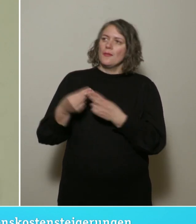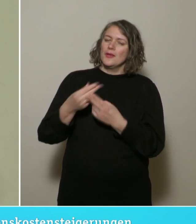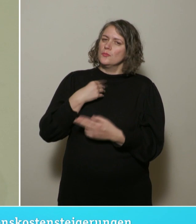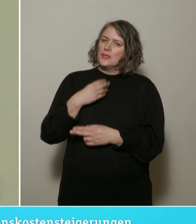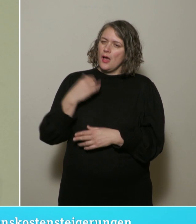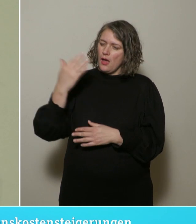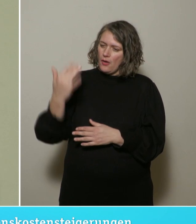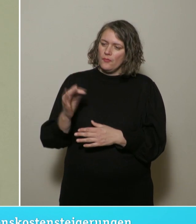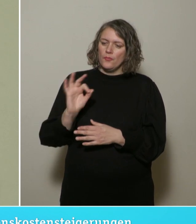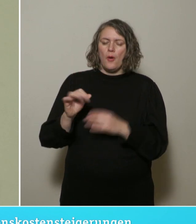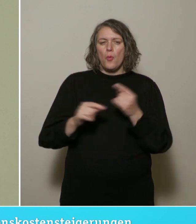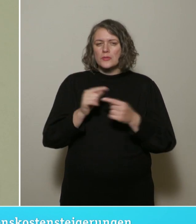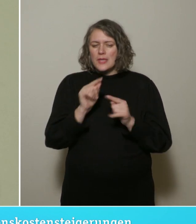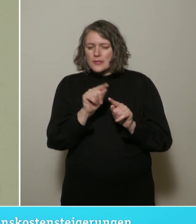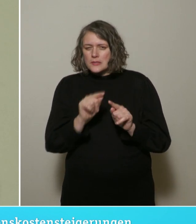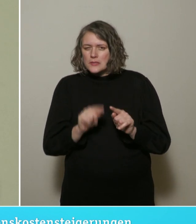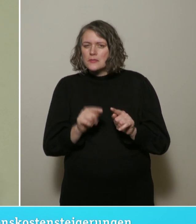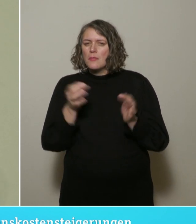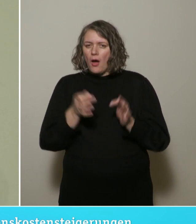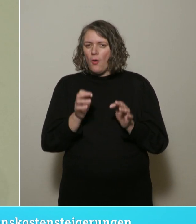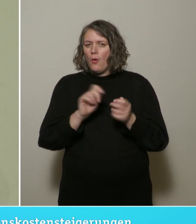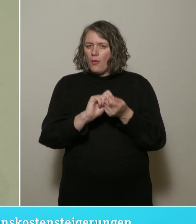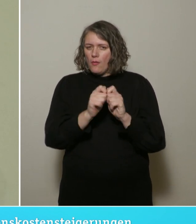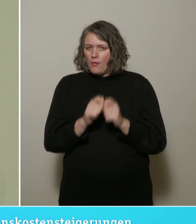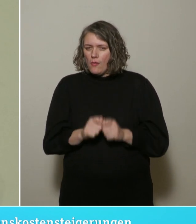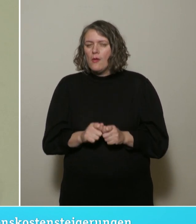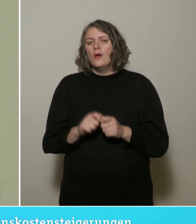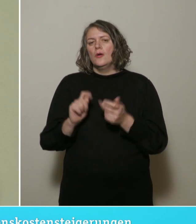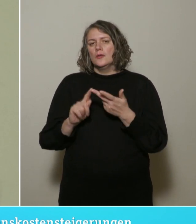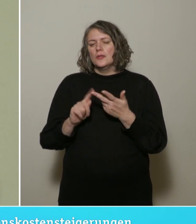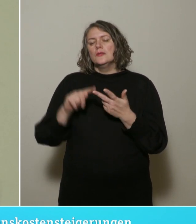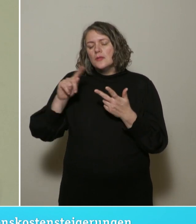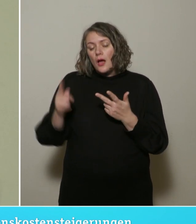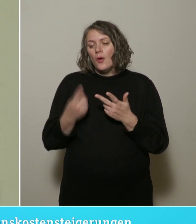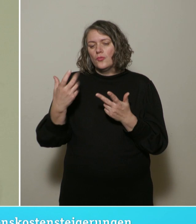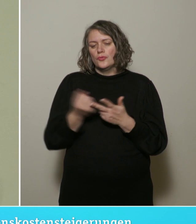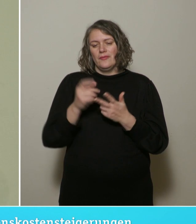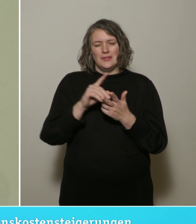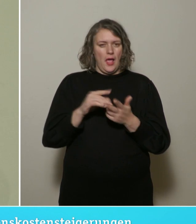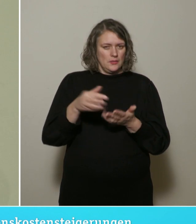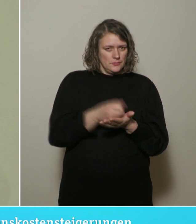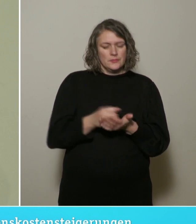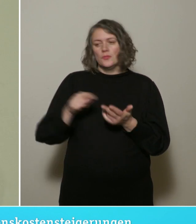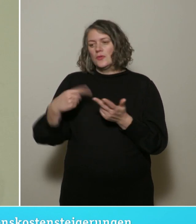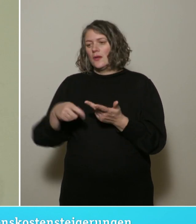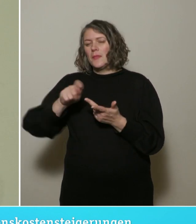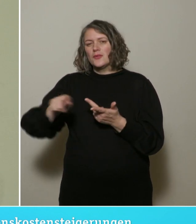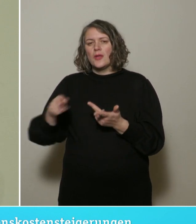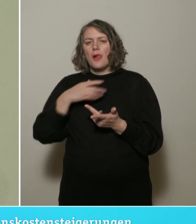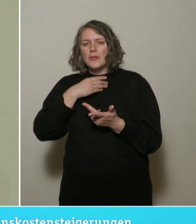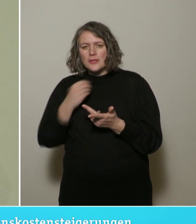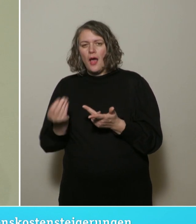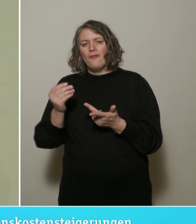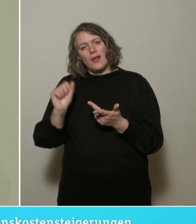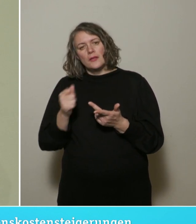von Prozessen festgestellt werden kann und mit dem drittens basierend auf Daten dann auch Personalbedarfe konkret abgeleitet